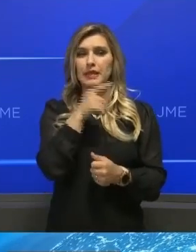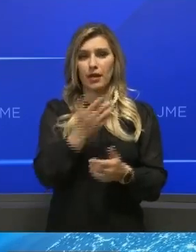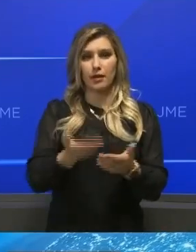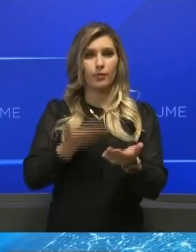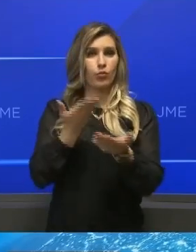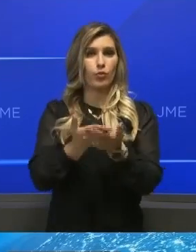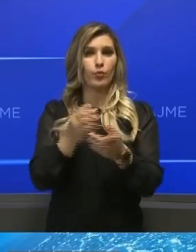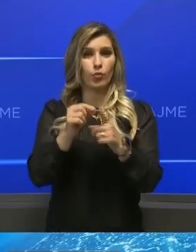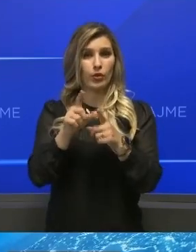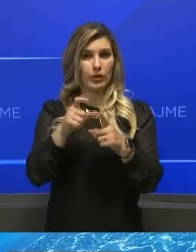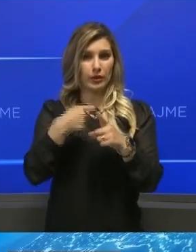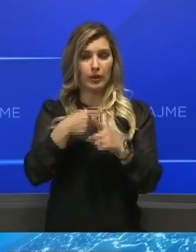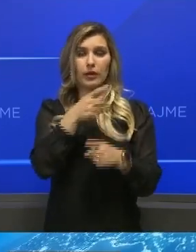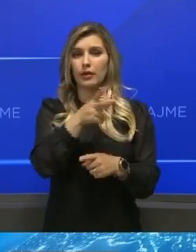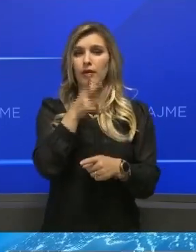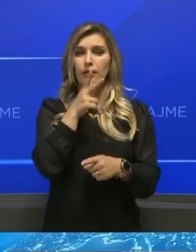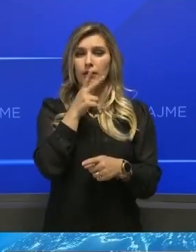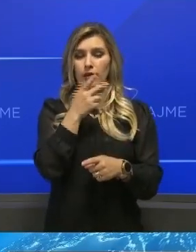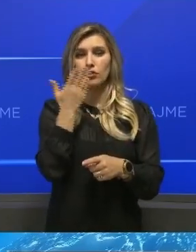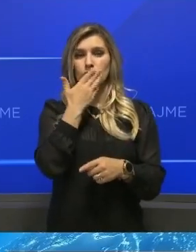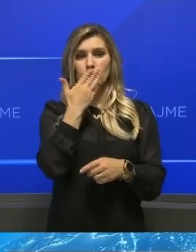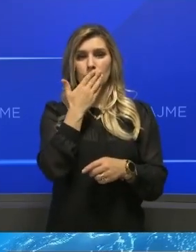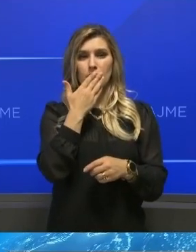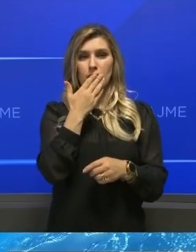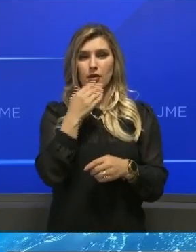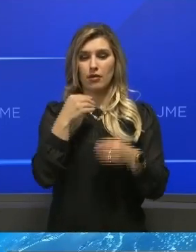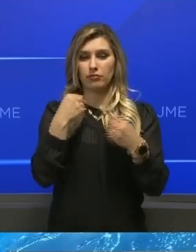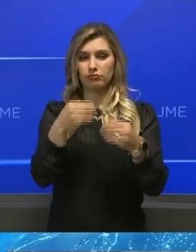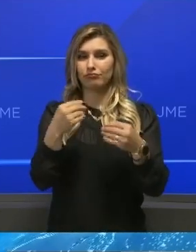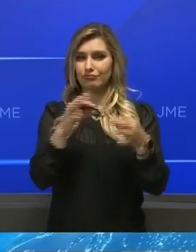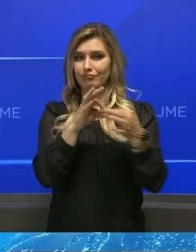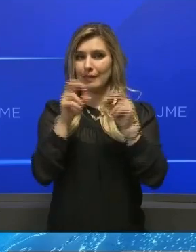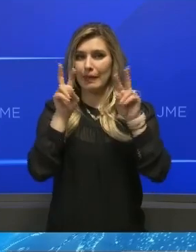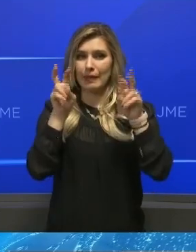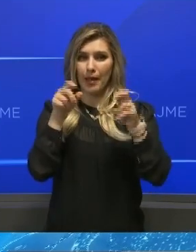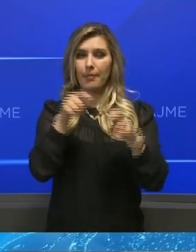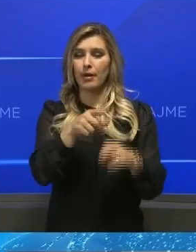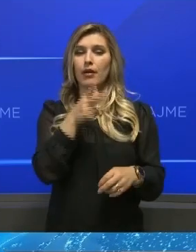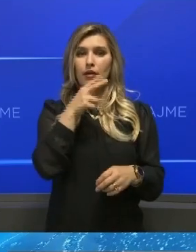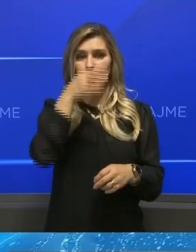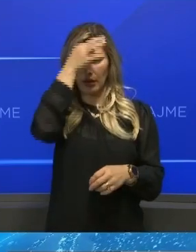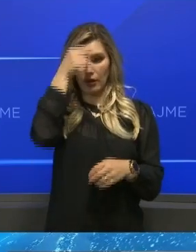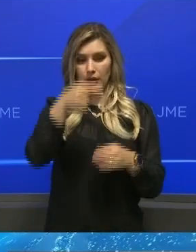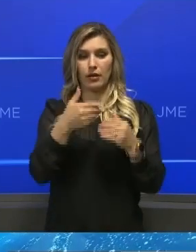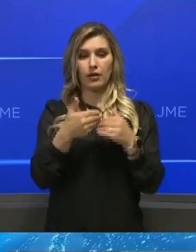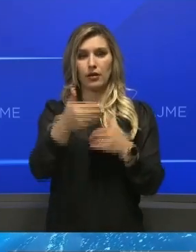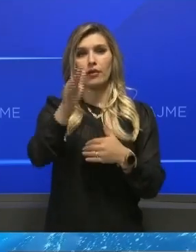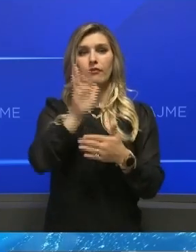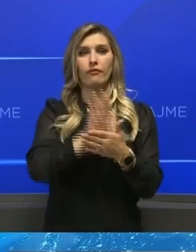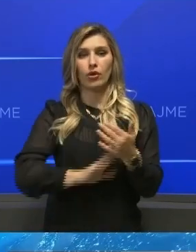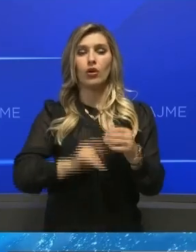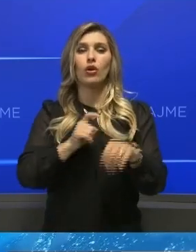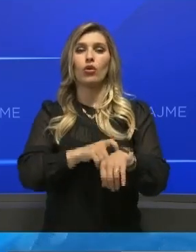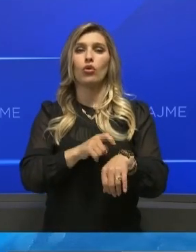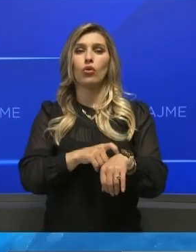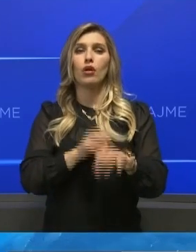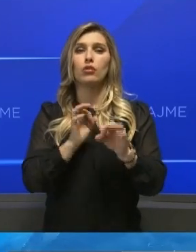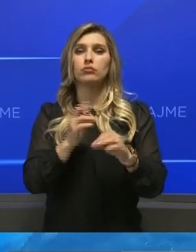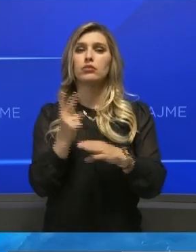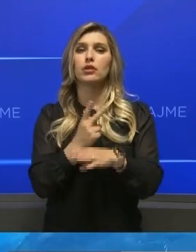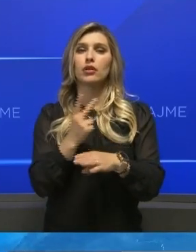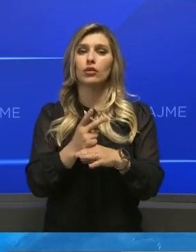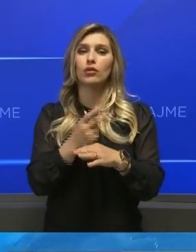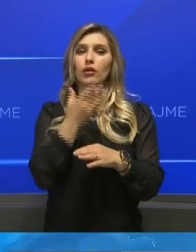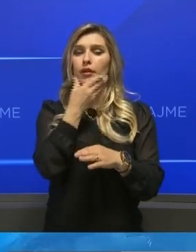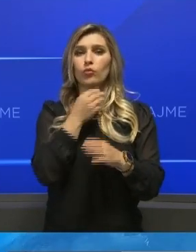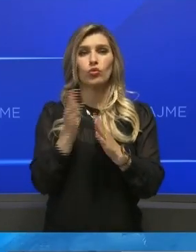propozuar nga PDK-ja lidhur me arsimin e që një prej pikave ishte që nga e hënja të niste me orartë regullë mësimin në të gjitha